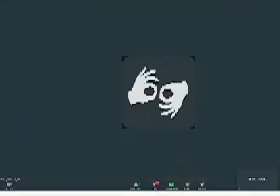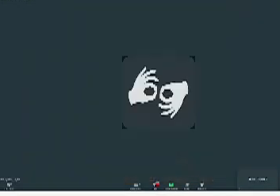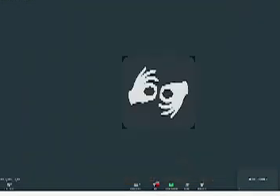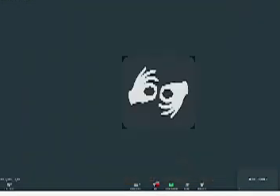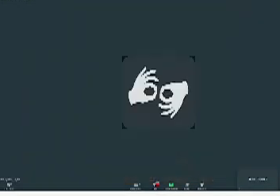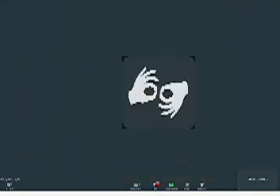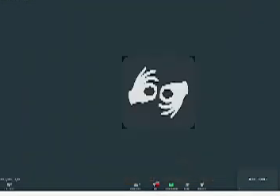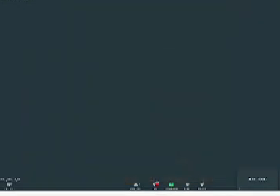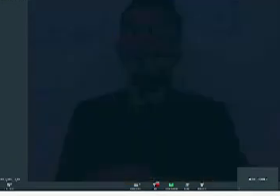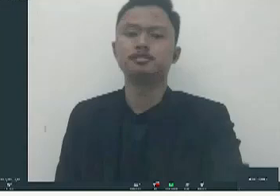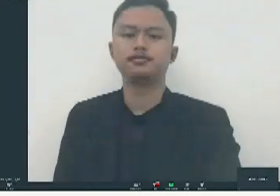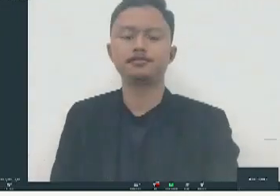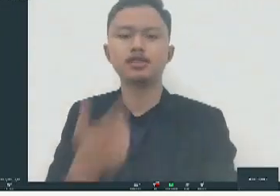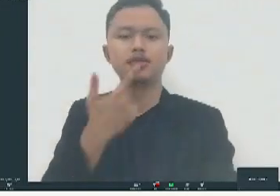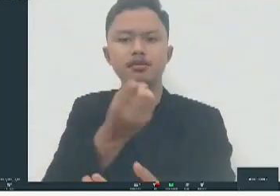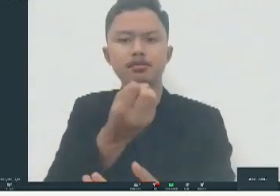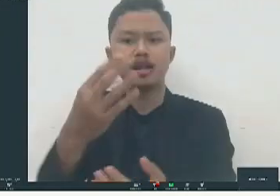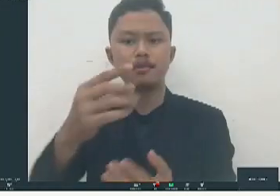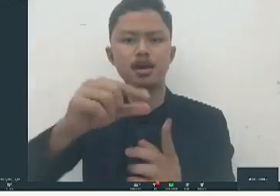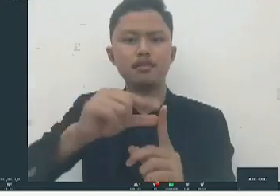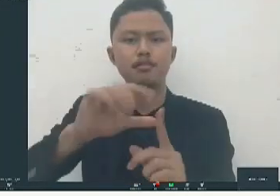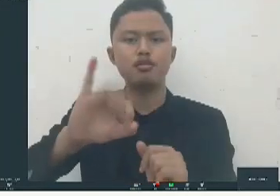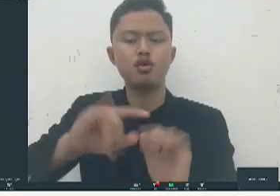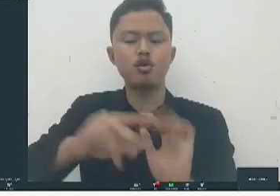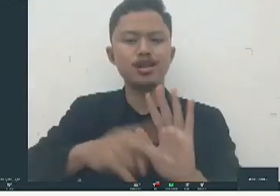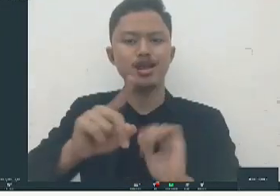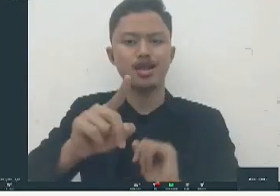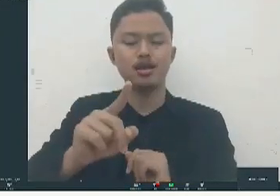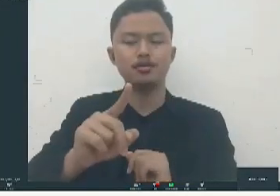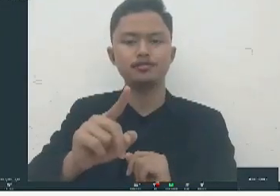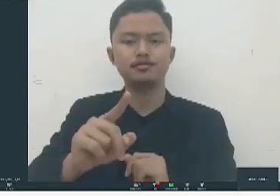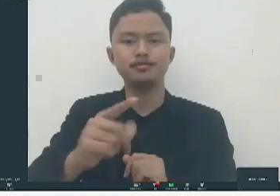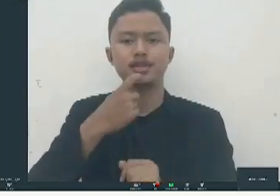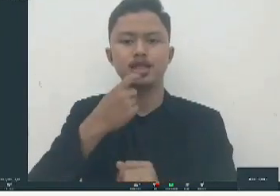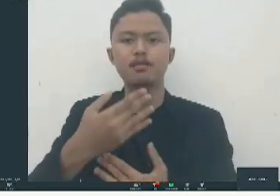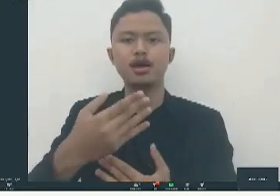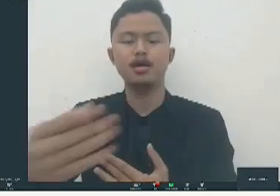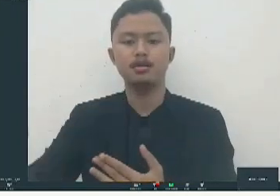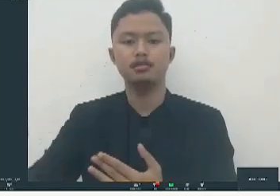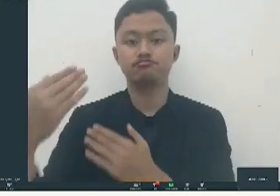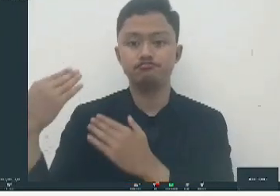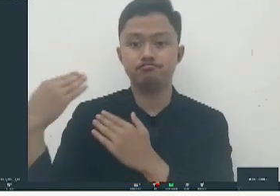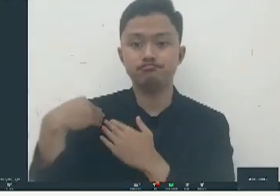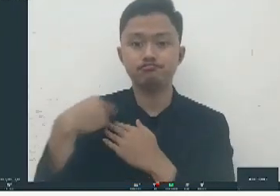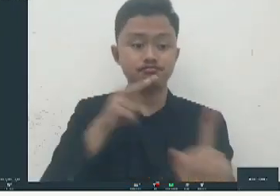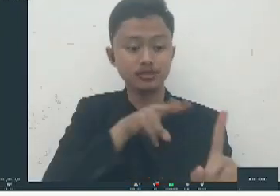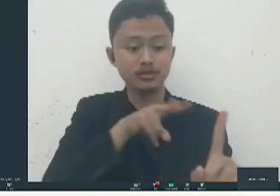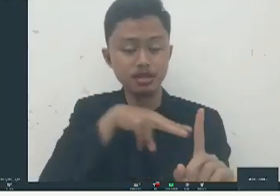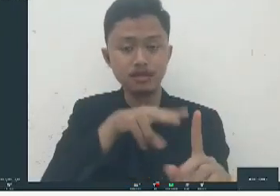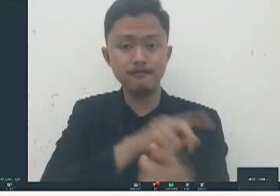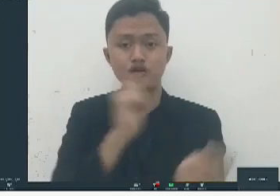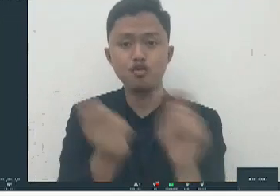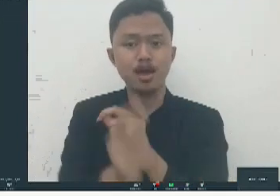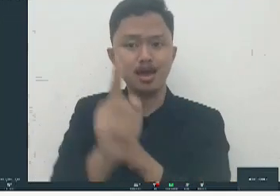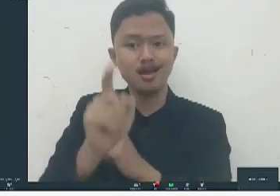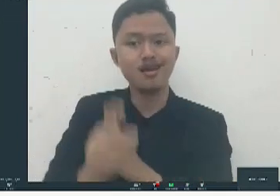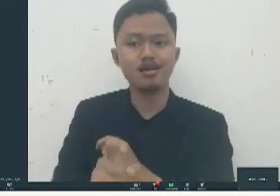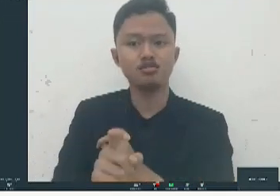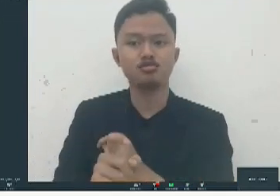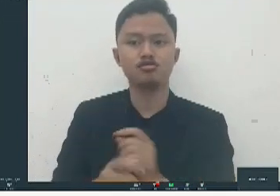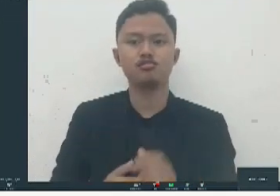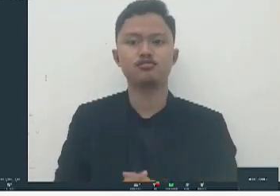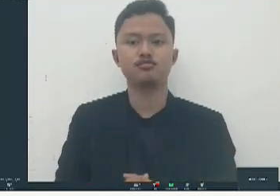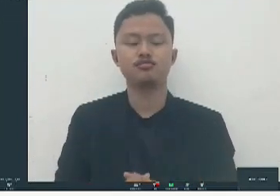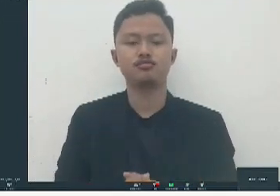sekali ya bagaimana sebuah apa paradigma itu memang harus dirubah ya jadi tidak hanya melihat orang